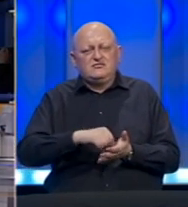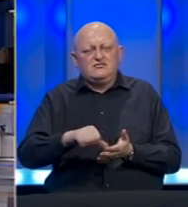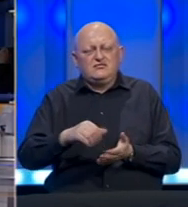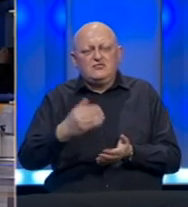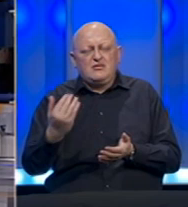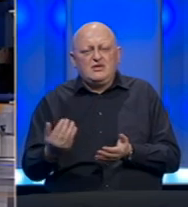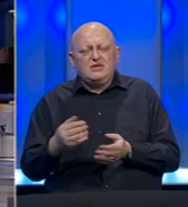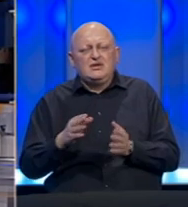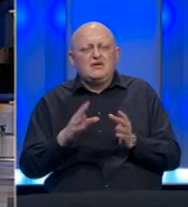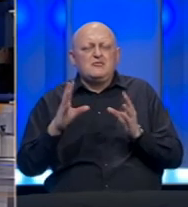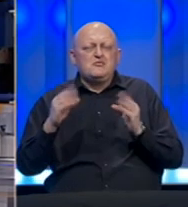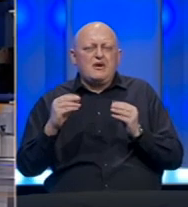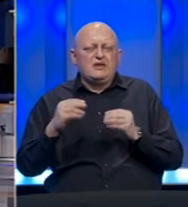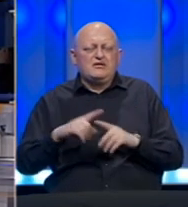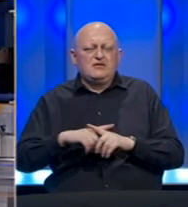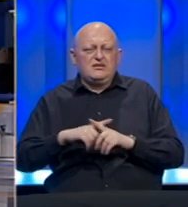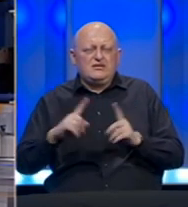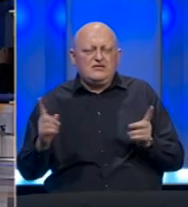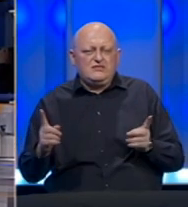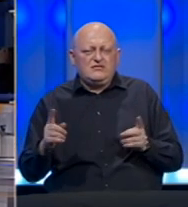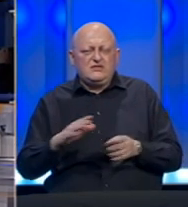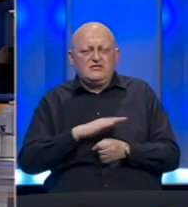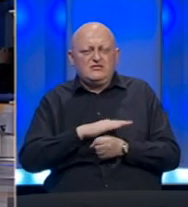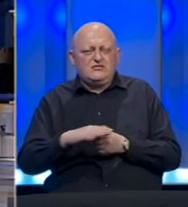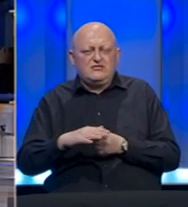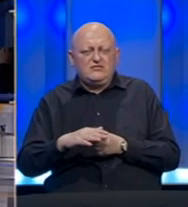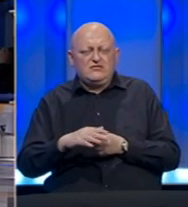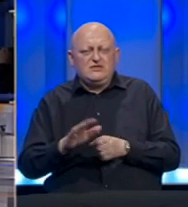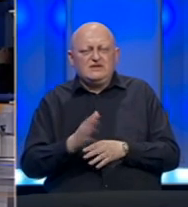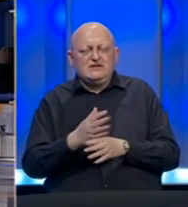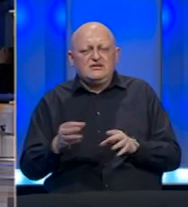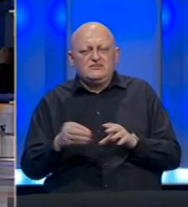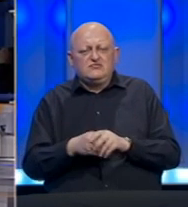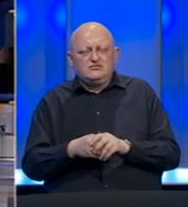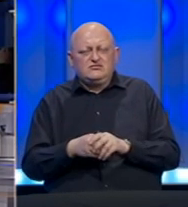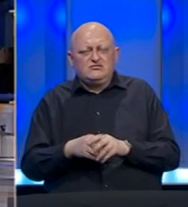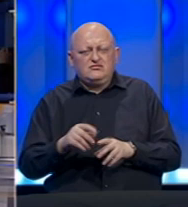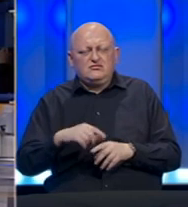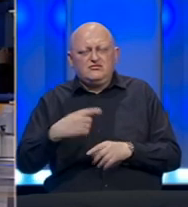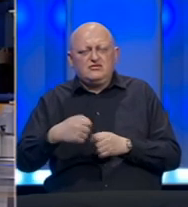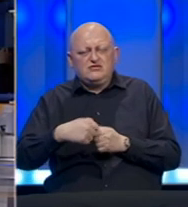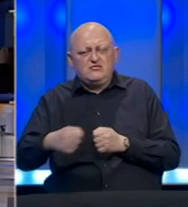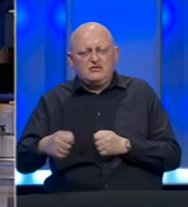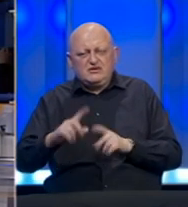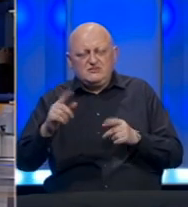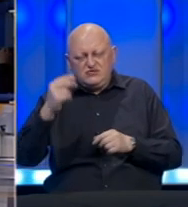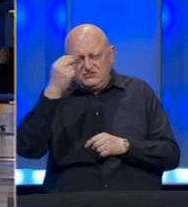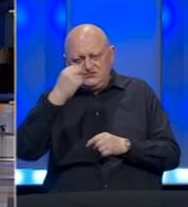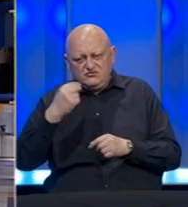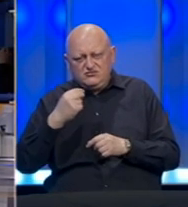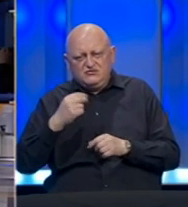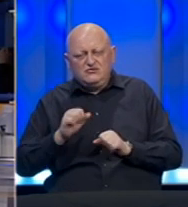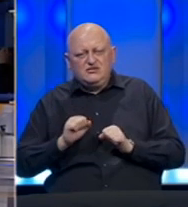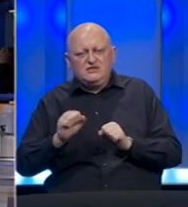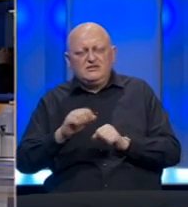netoplatu za mart, a razlika će biti pokrivena iz entitetskog budžeta. To su prve mjere, preduzete u Republici Srpskoj uz